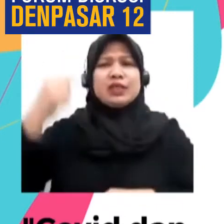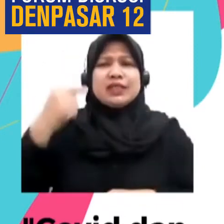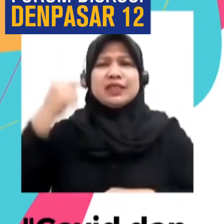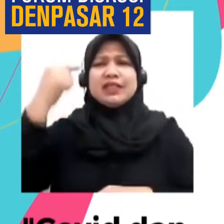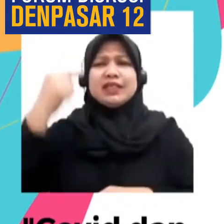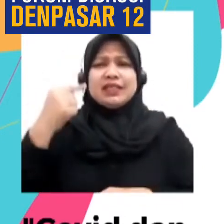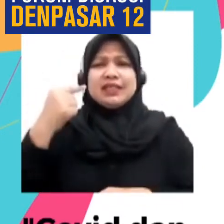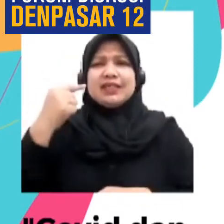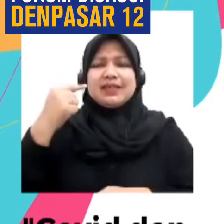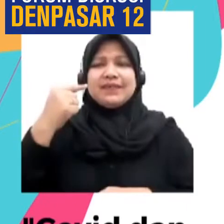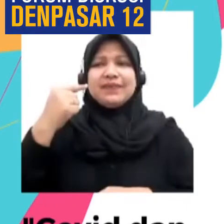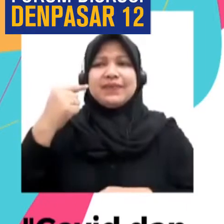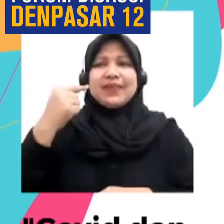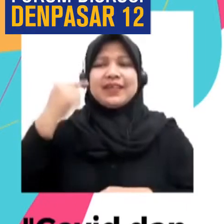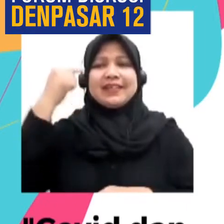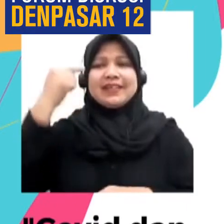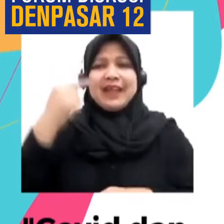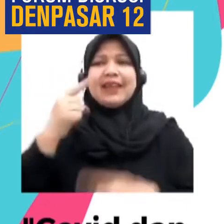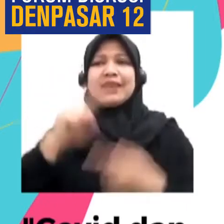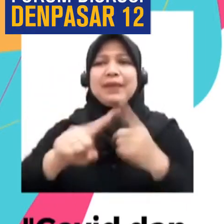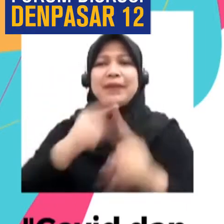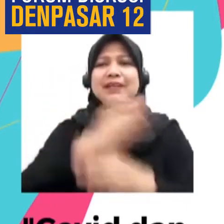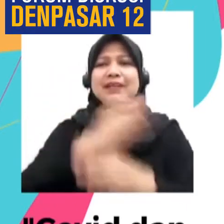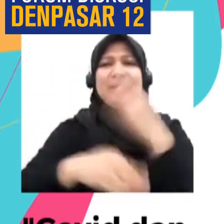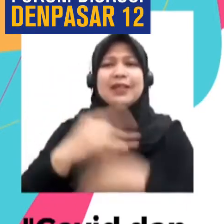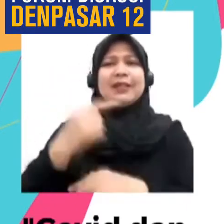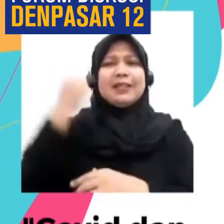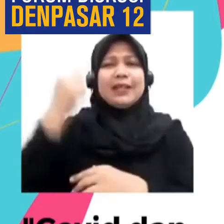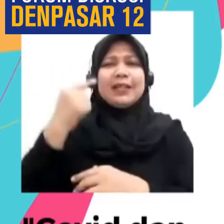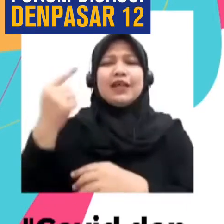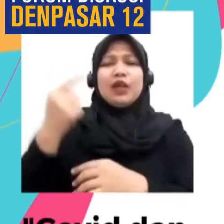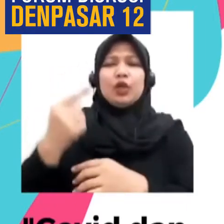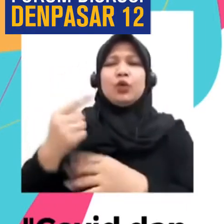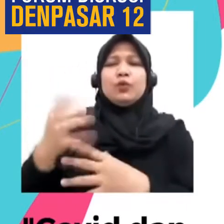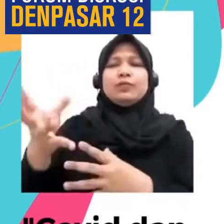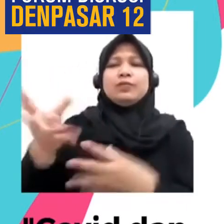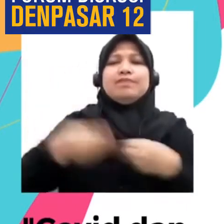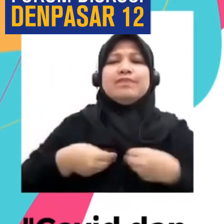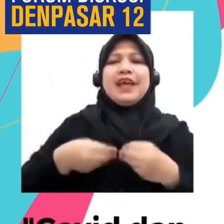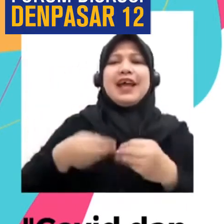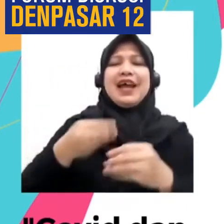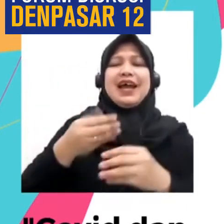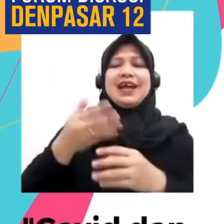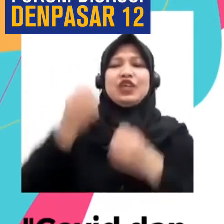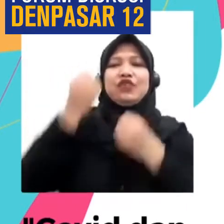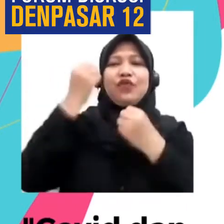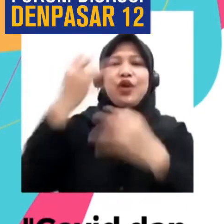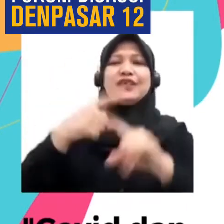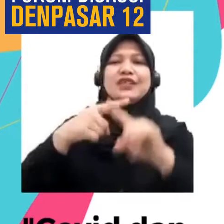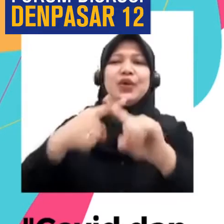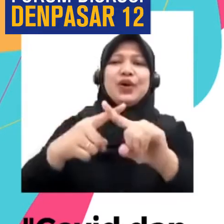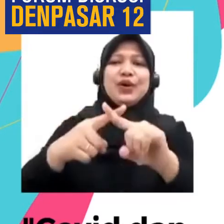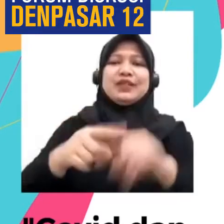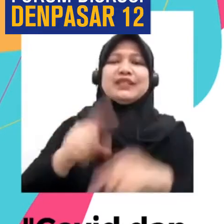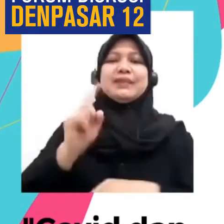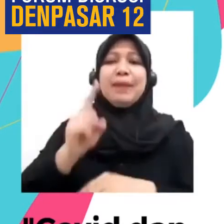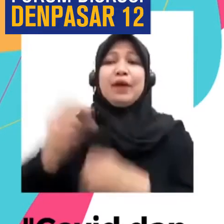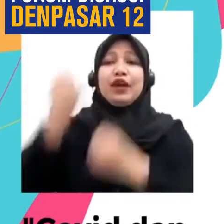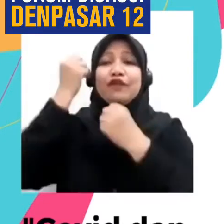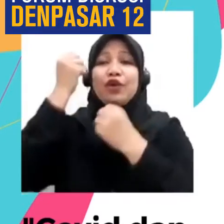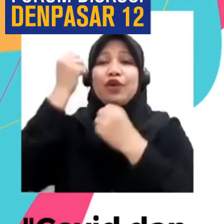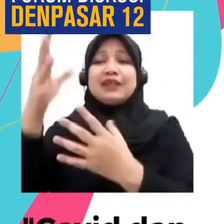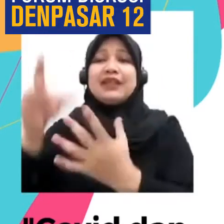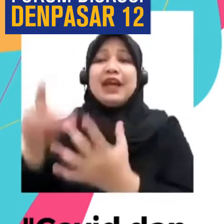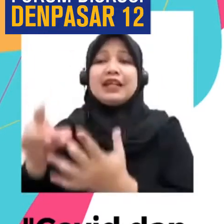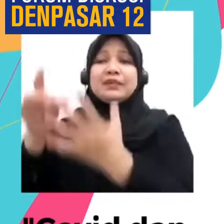namanya Diakses oleh teman-teman Karena keterbatasan Informasi yang aksesibel Dari sumber yang terpercaya Misalkan dari Kementerian